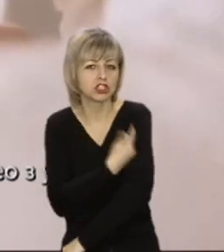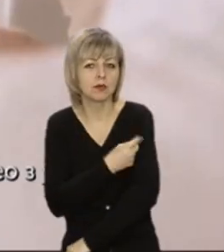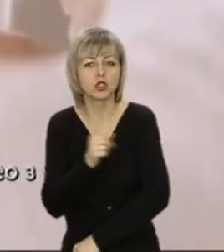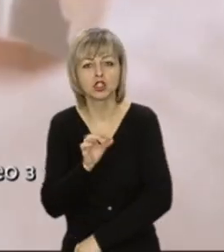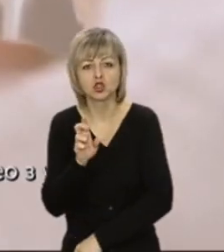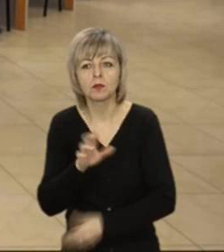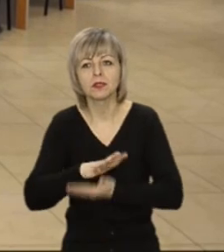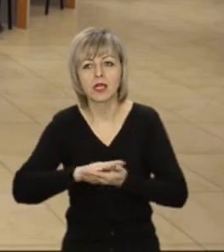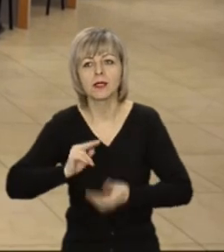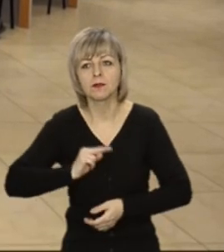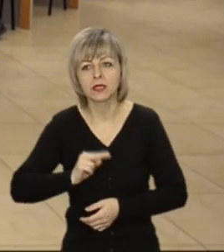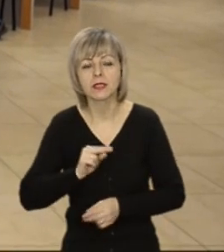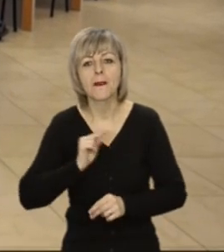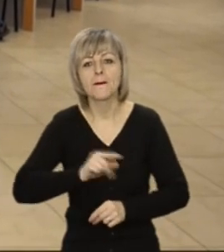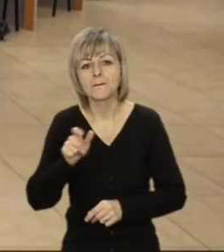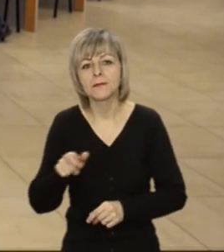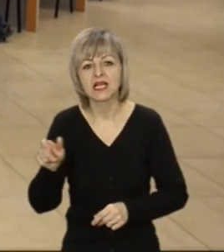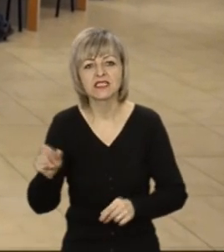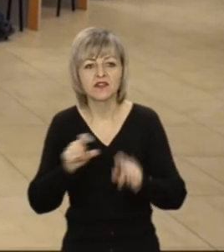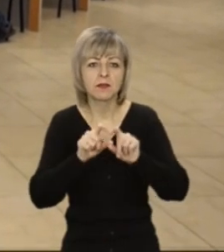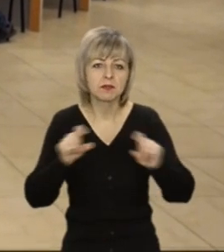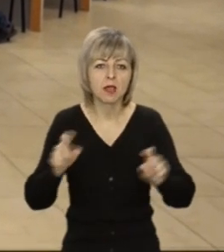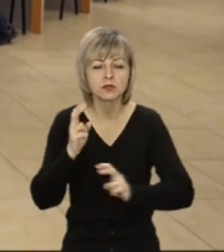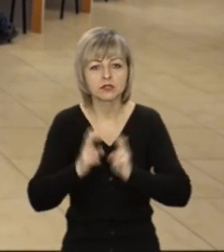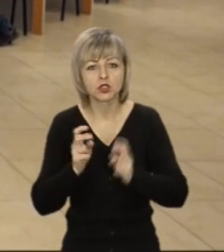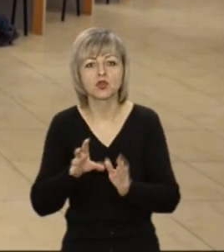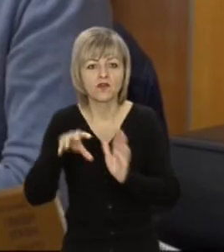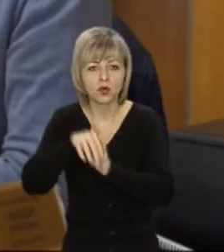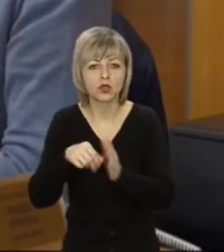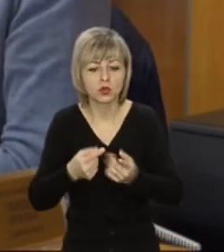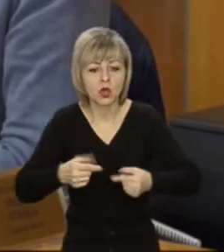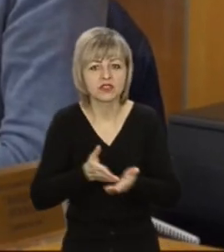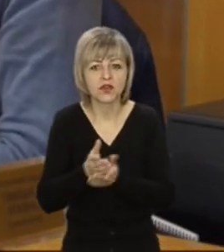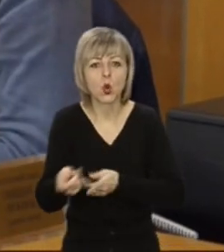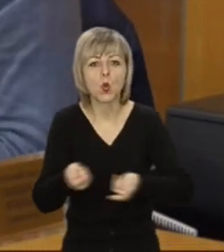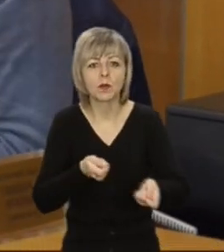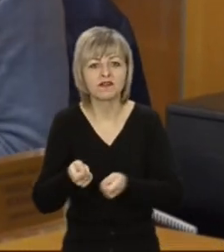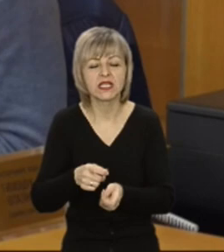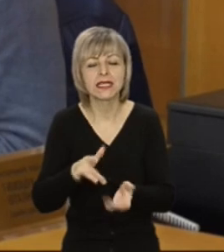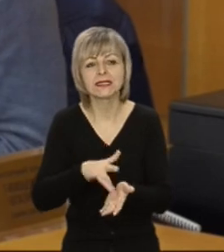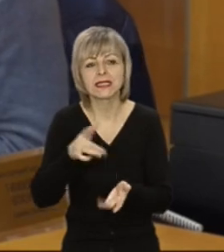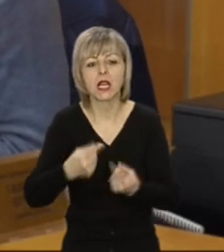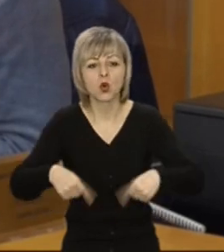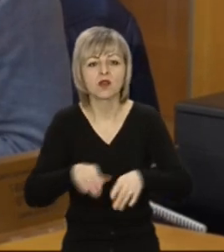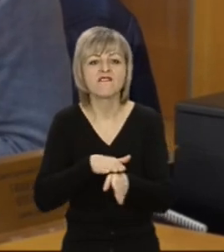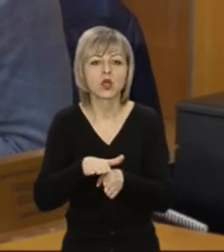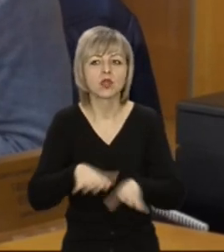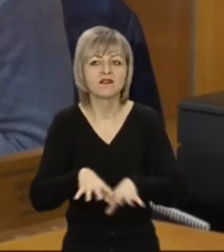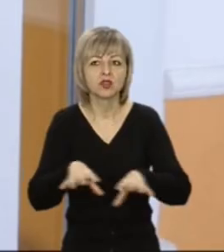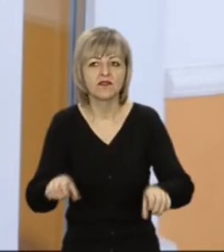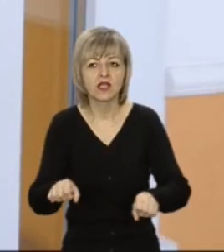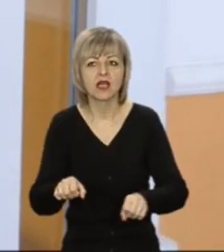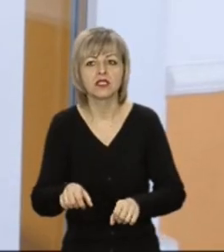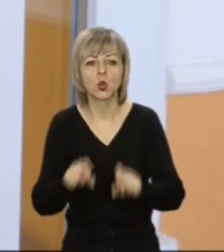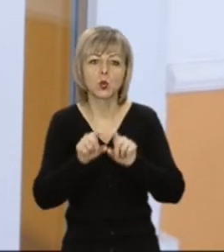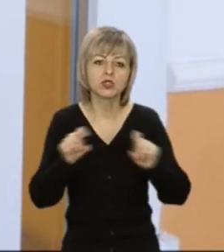працювати. А саме працівники підприємств та установ, що належать до сфери управління центральних органів виконавчої влади,